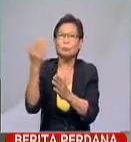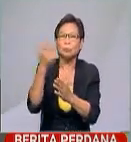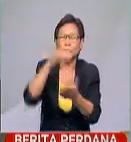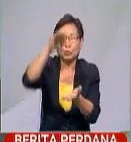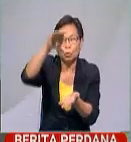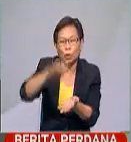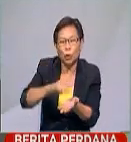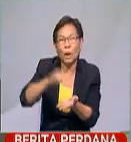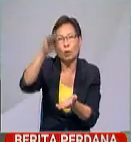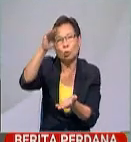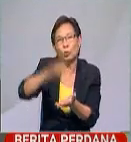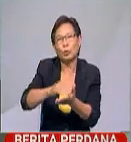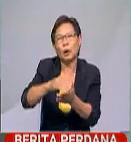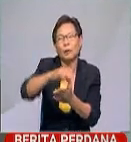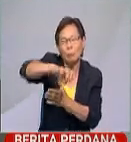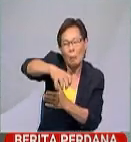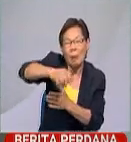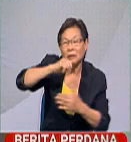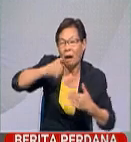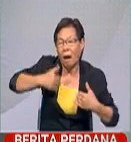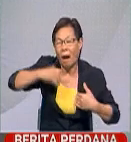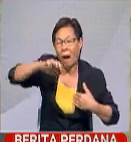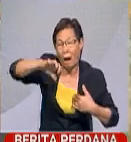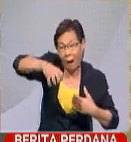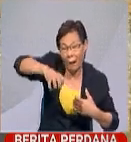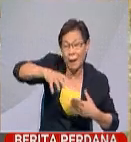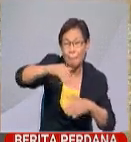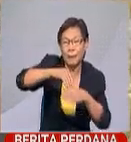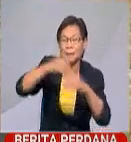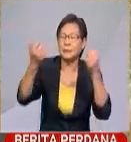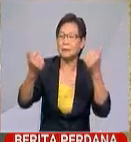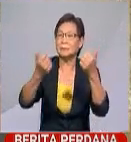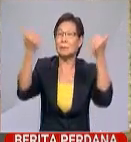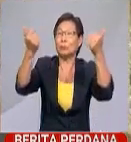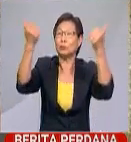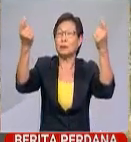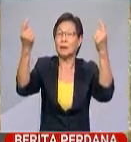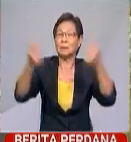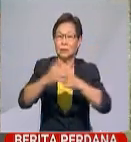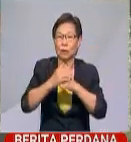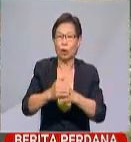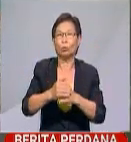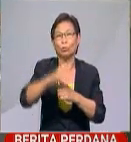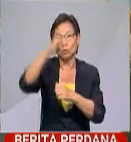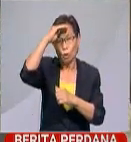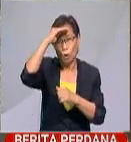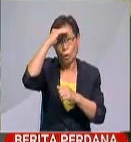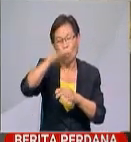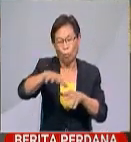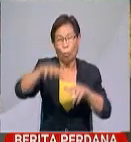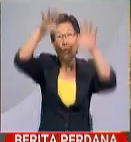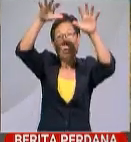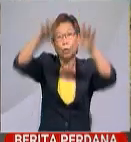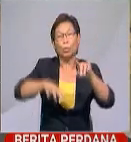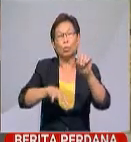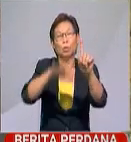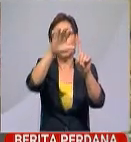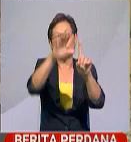menjelang sambutan tahun baharu China. Sejak awal bulan ini, Johor hanya menerima purata hujan sebanyak